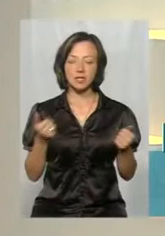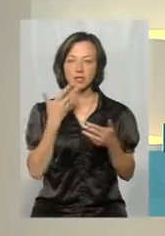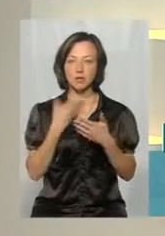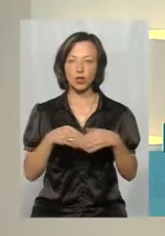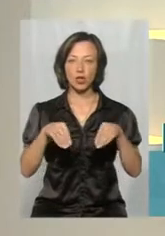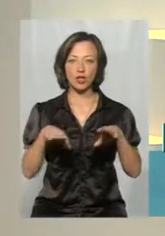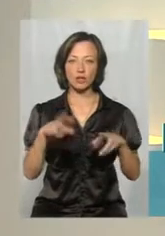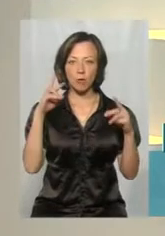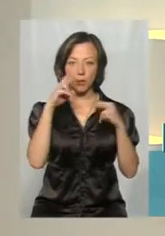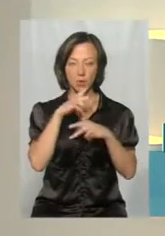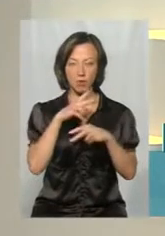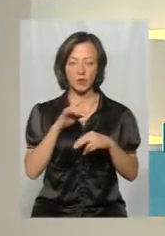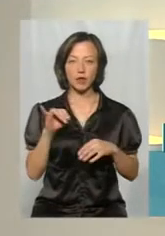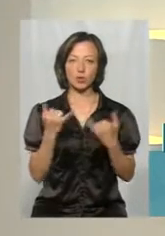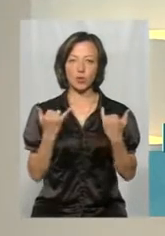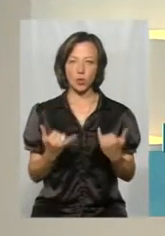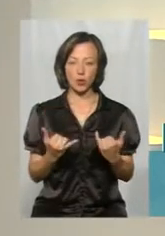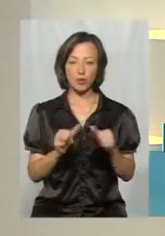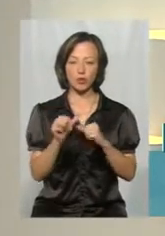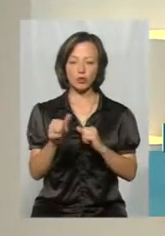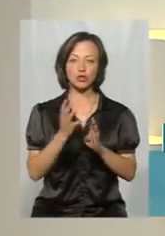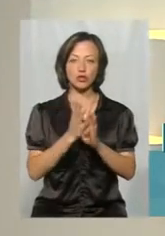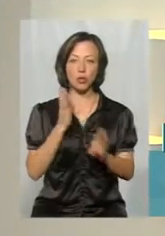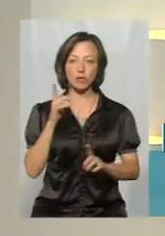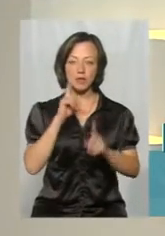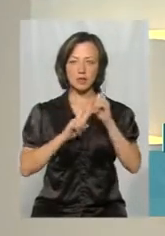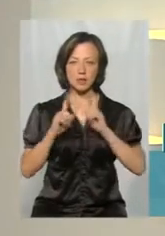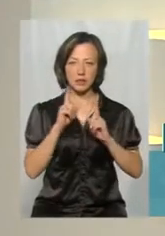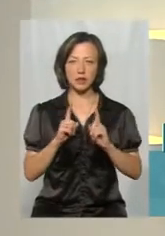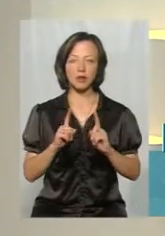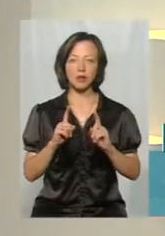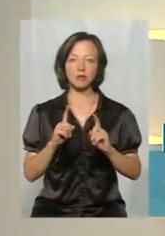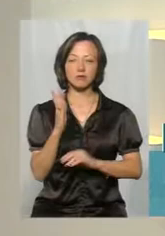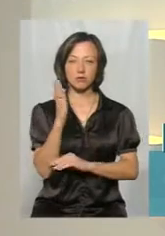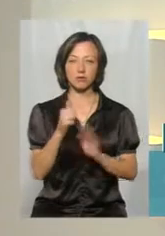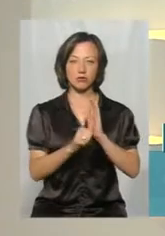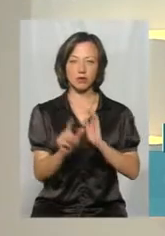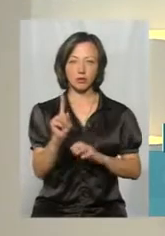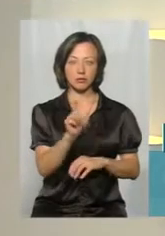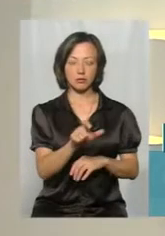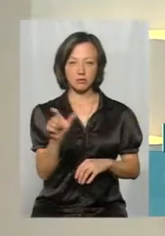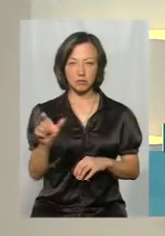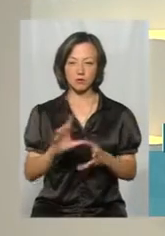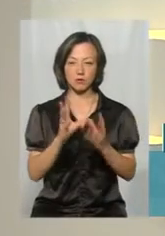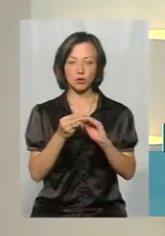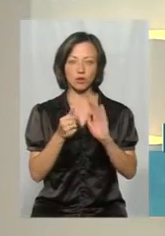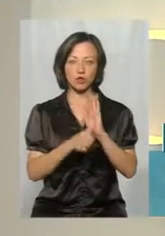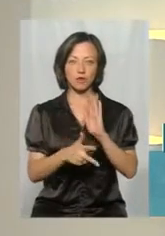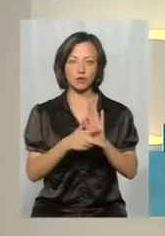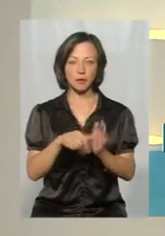рішення помилковим. І сьогодні на позачерговому засіданні сесії віддали 61 голос із 68